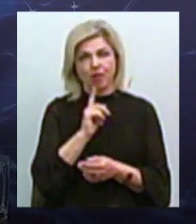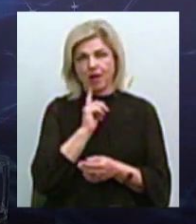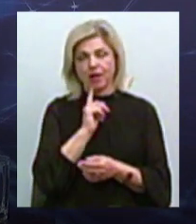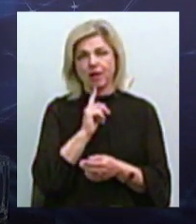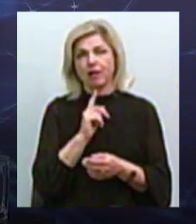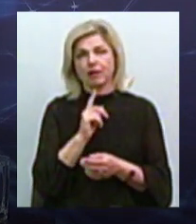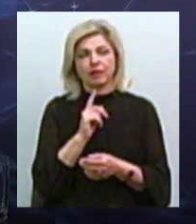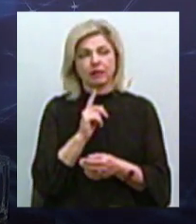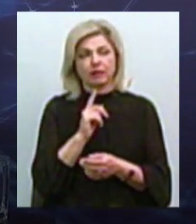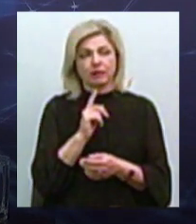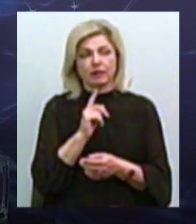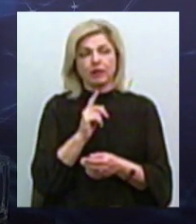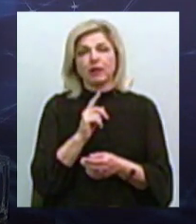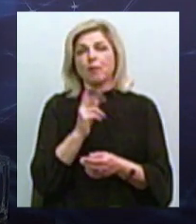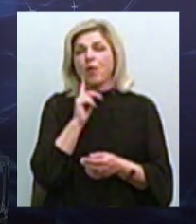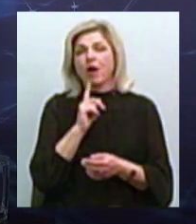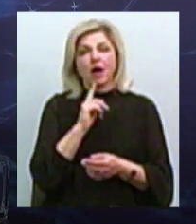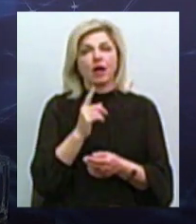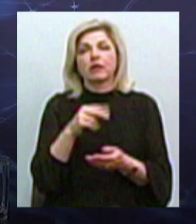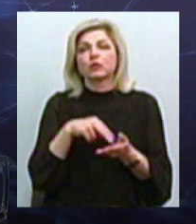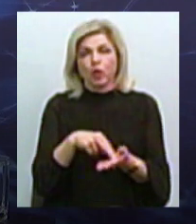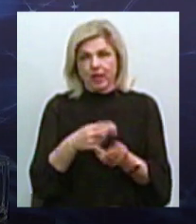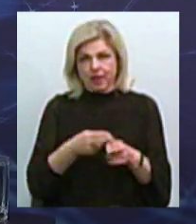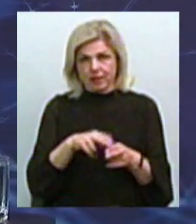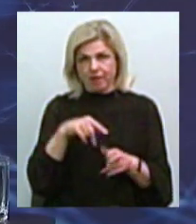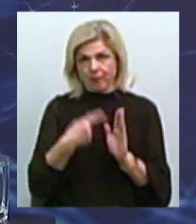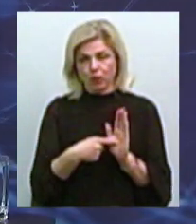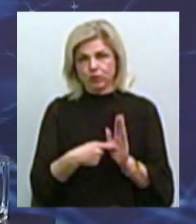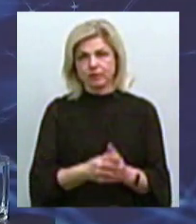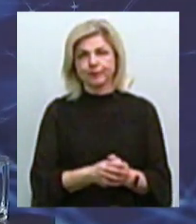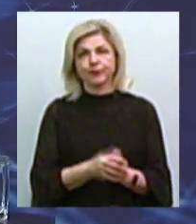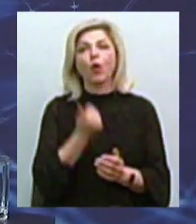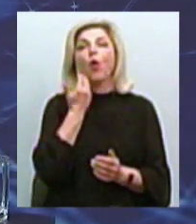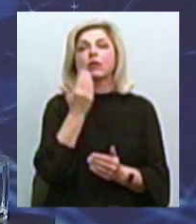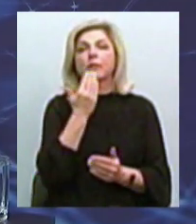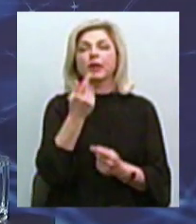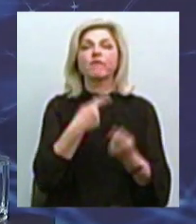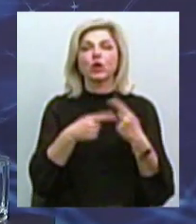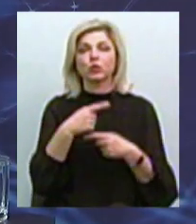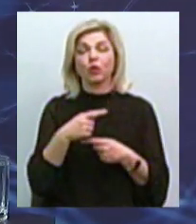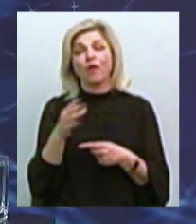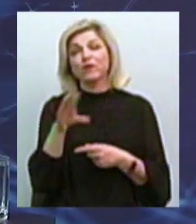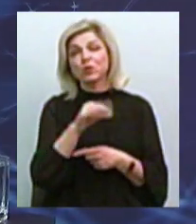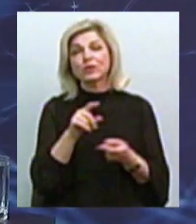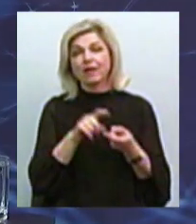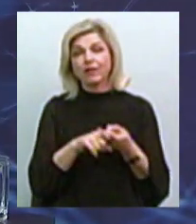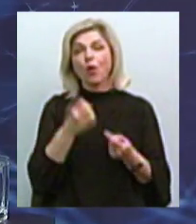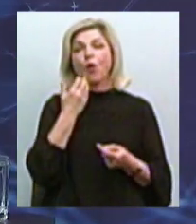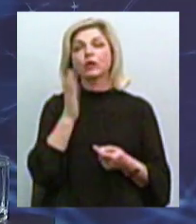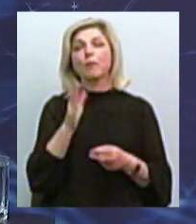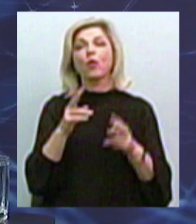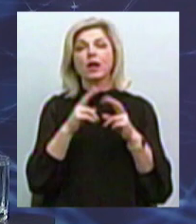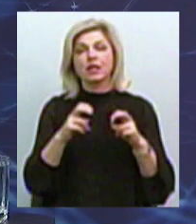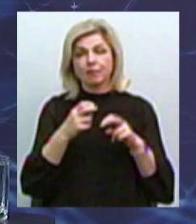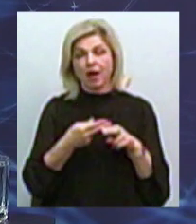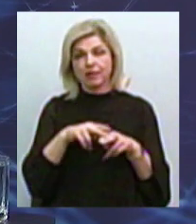у пока еще стоит этот вопрос. А когда повернетесь до этого вопроса? Ну... Все зависит от того, когда будет рассматриваться вопрос на